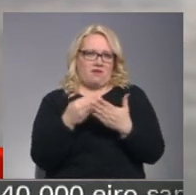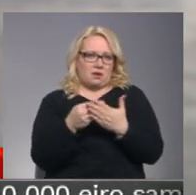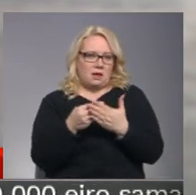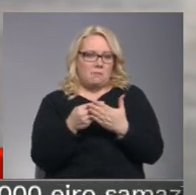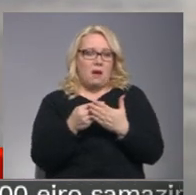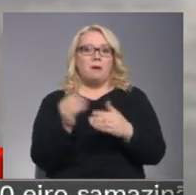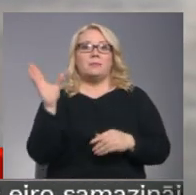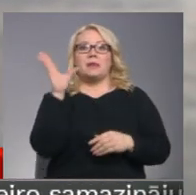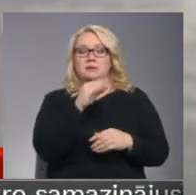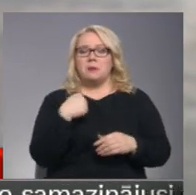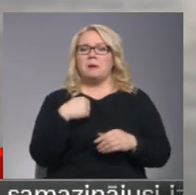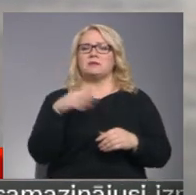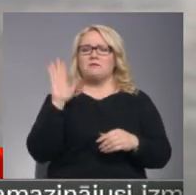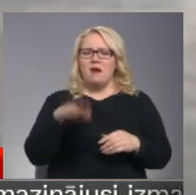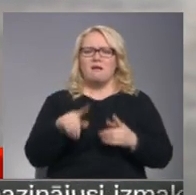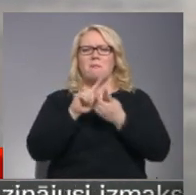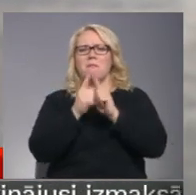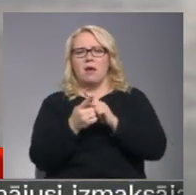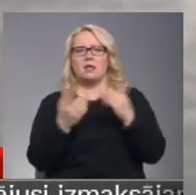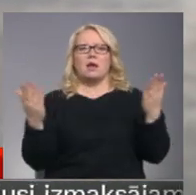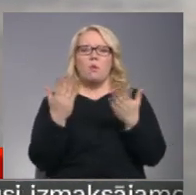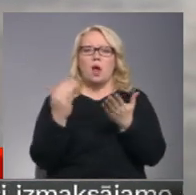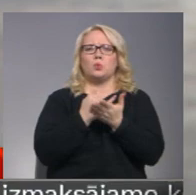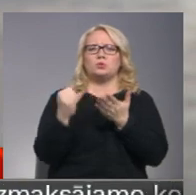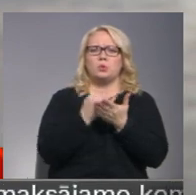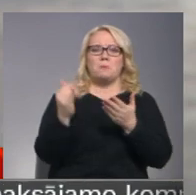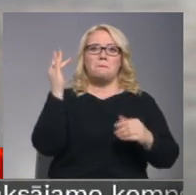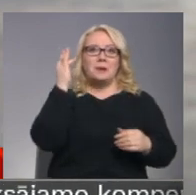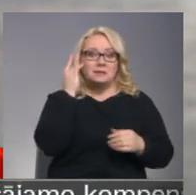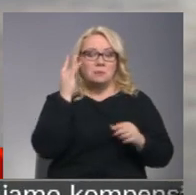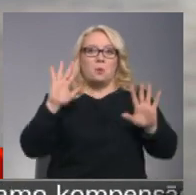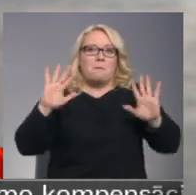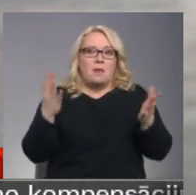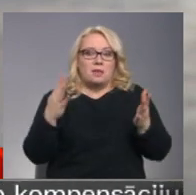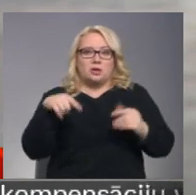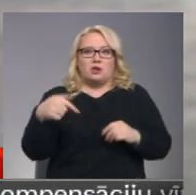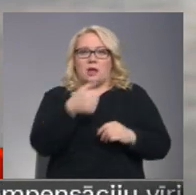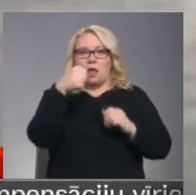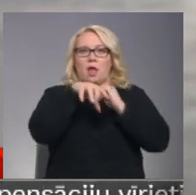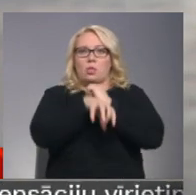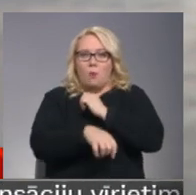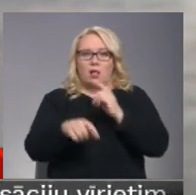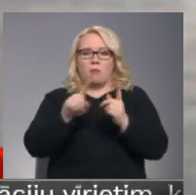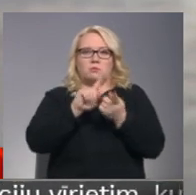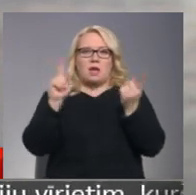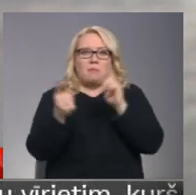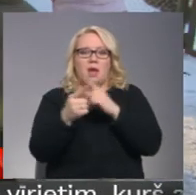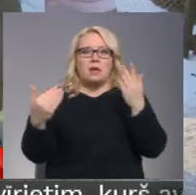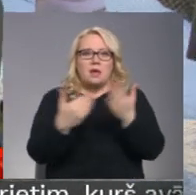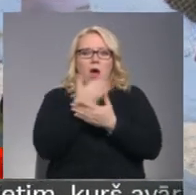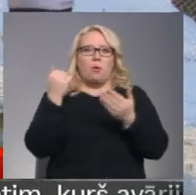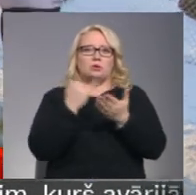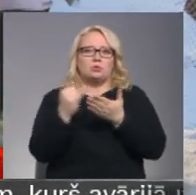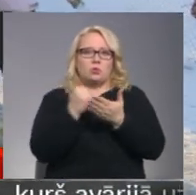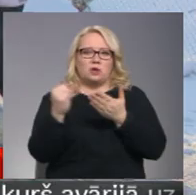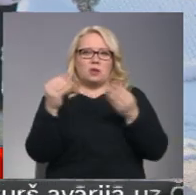Iespējams, mēs varam mainīt kādu šos te uzturēšanas princips, arī ņemot vērā to, ka šī gada nogalē mums ir jāpārslēts jauns uzturēšanas līgums.